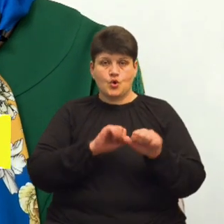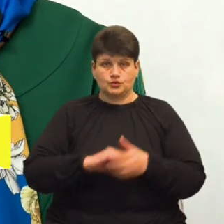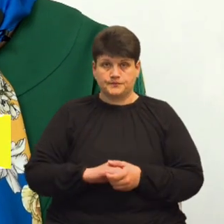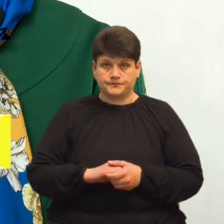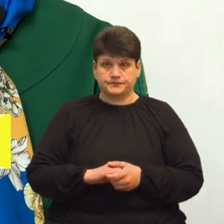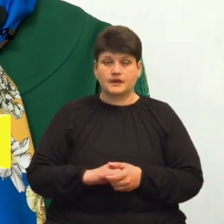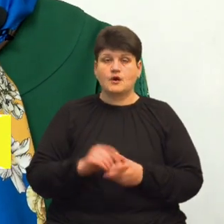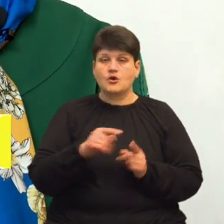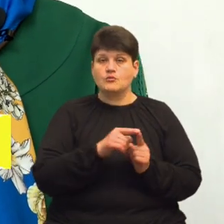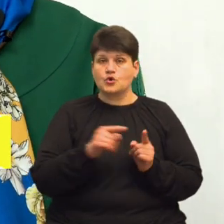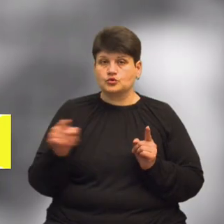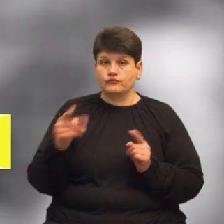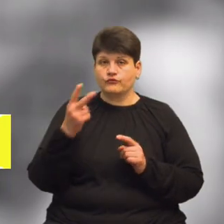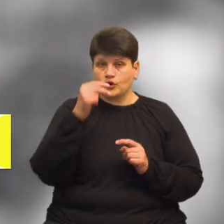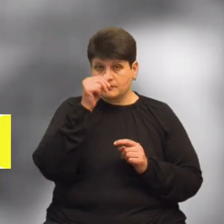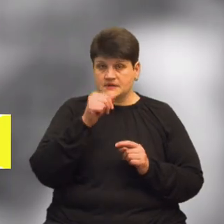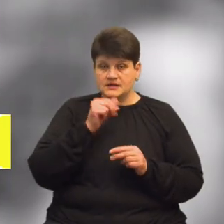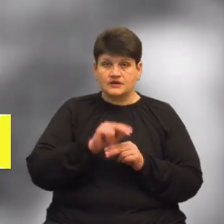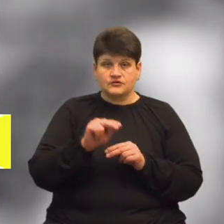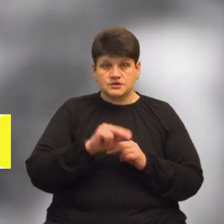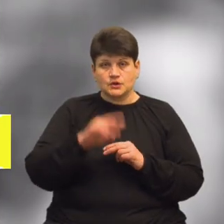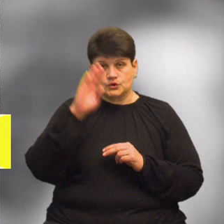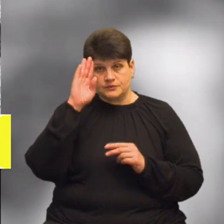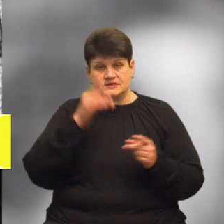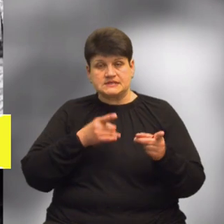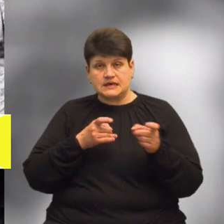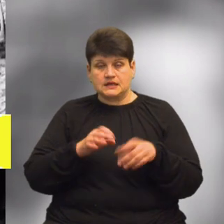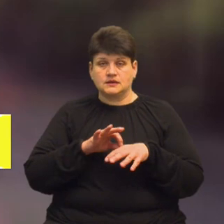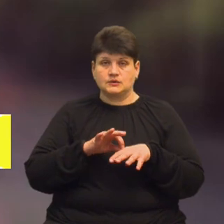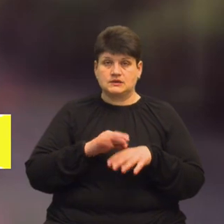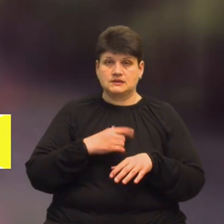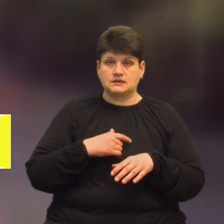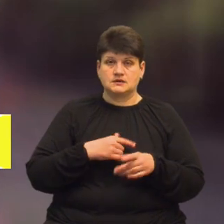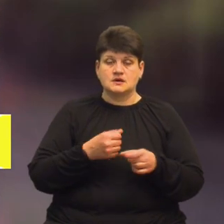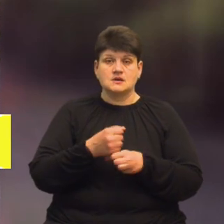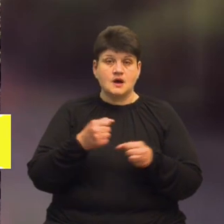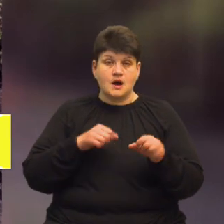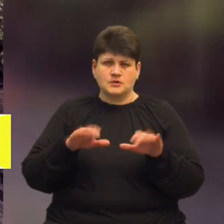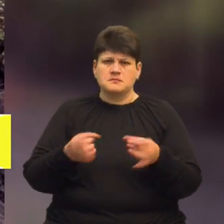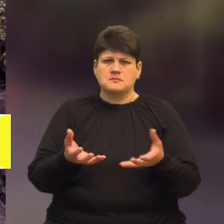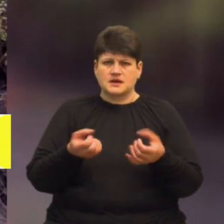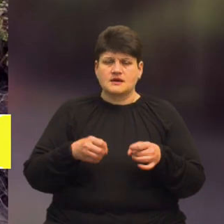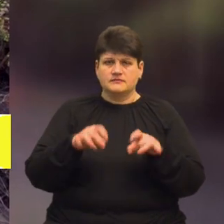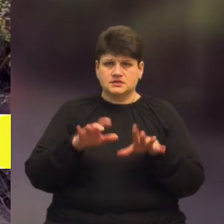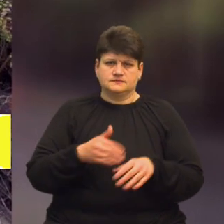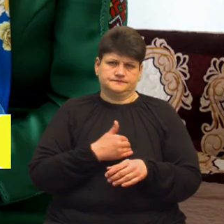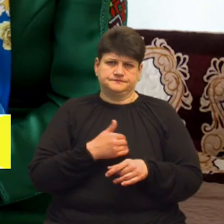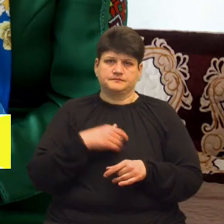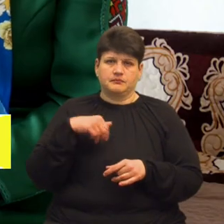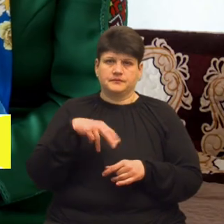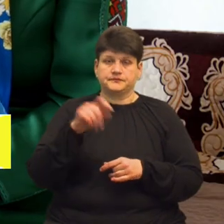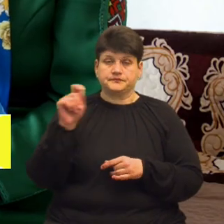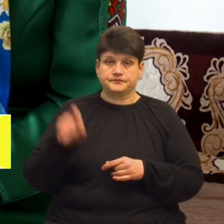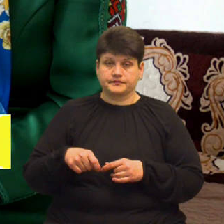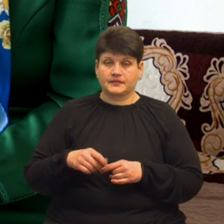Впродовж двох місяців учив хлопців стріляти та поводитися зі зброєю. Згодом прийняв рішення добровольцем іти на фронт. Він